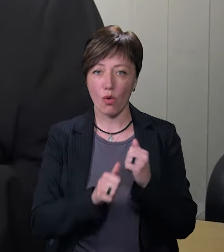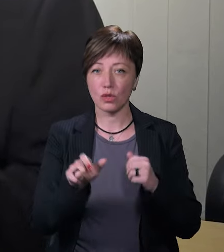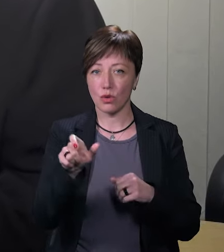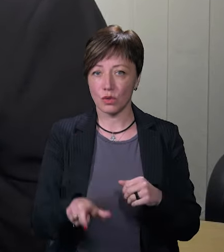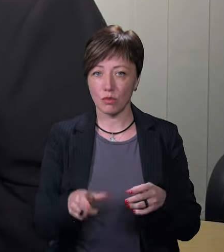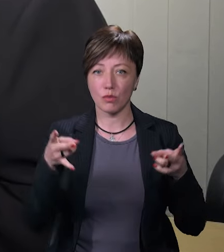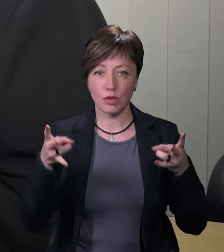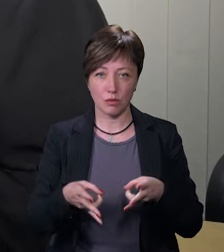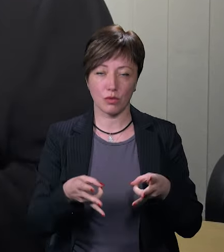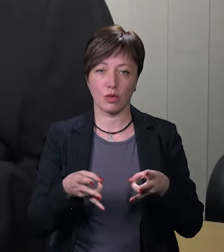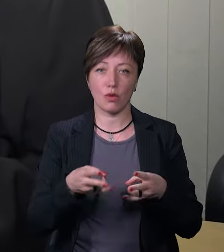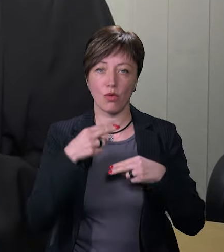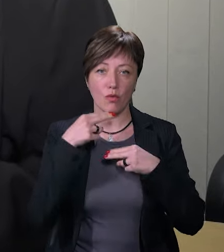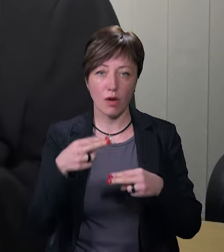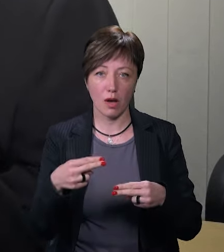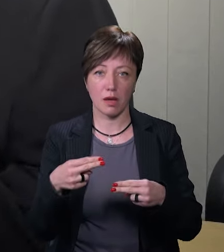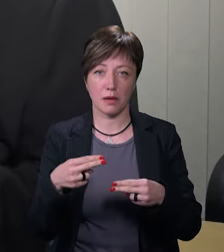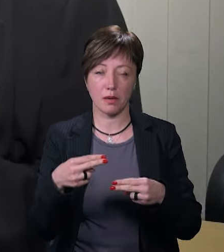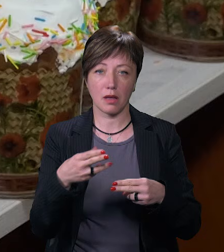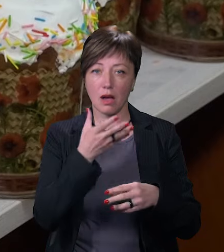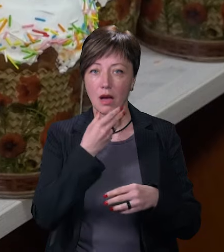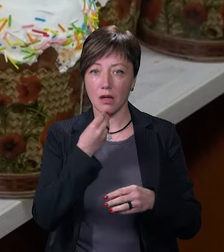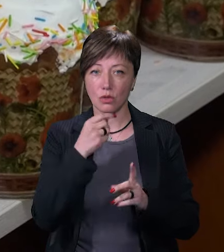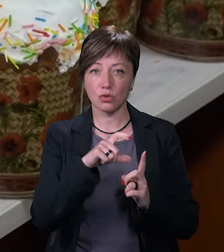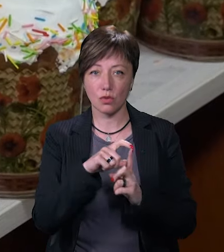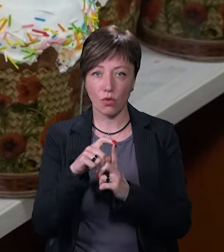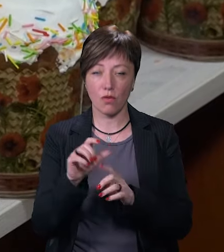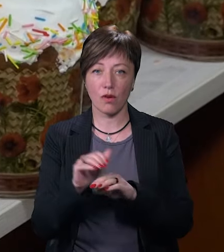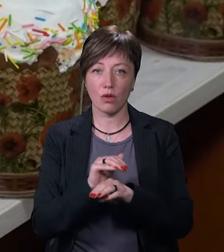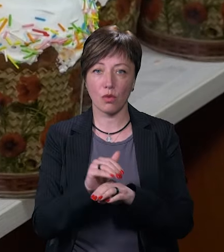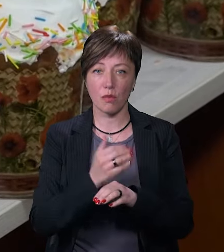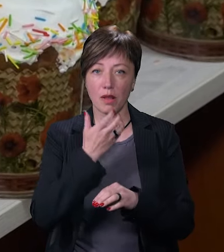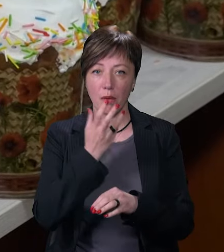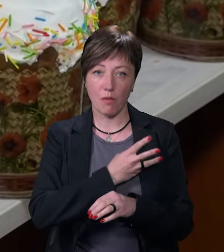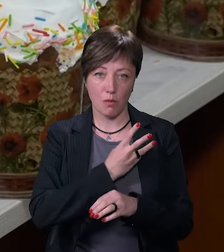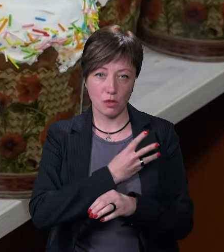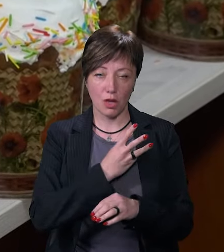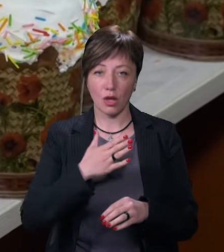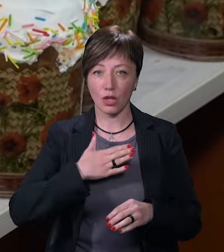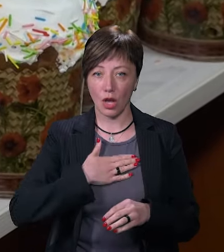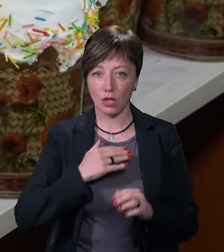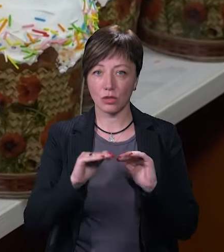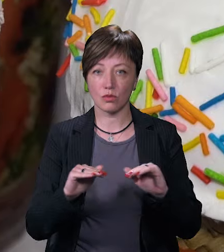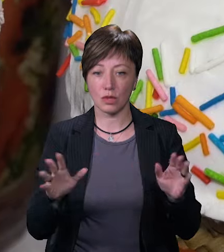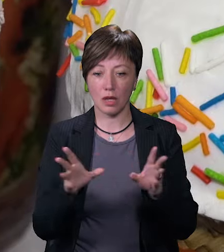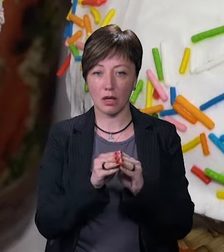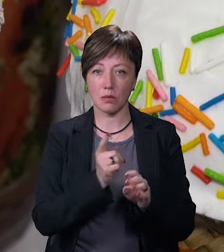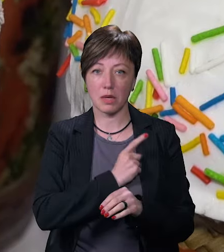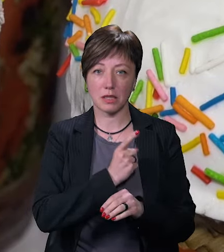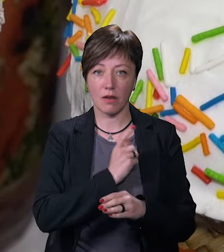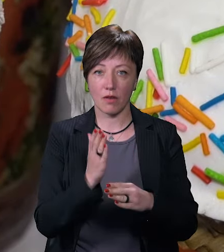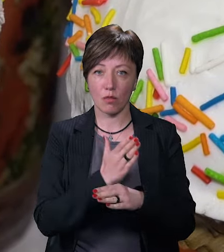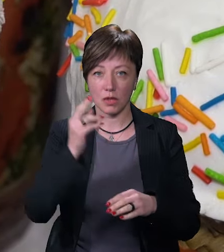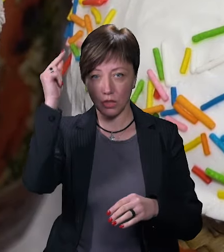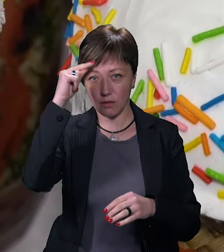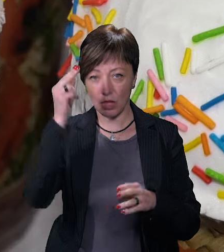людина потребує уваги, гарного слова, добрих, теплих побажань. Наші учні разом з майстрами виробничого